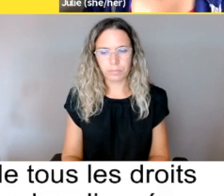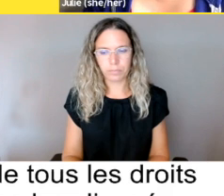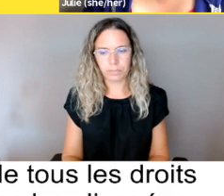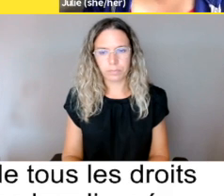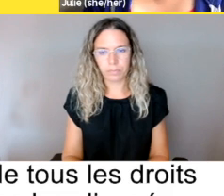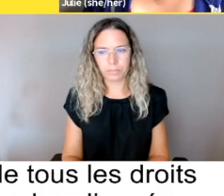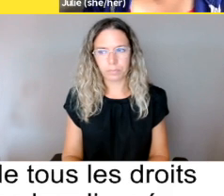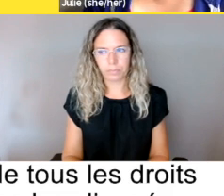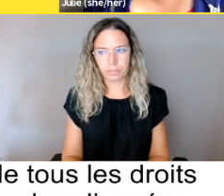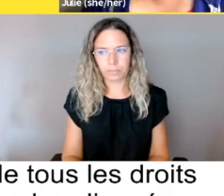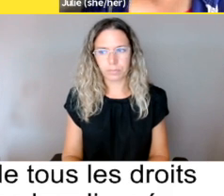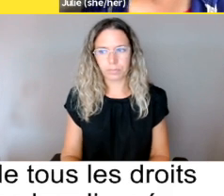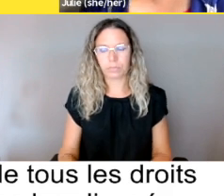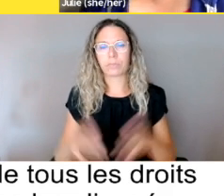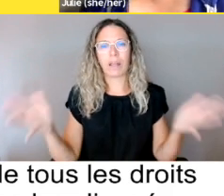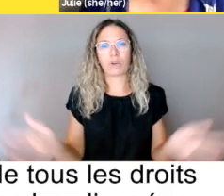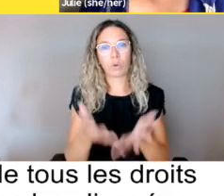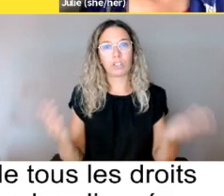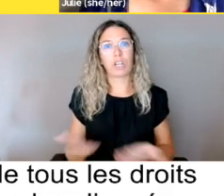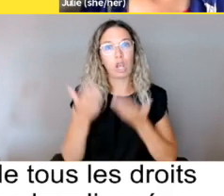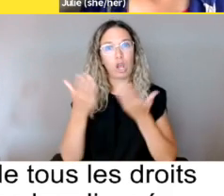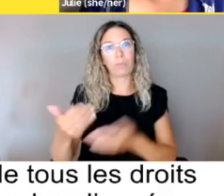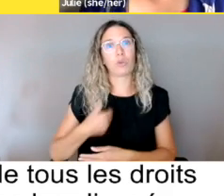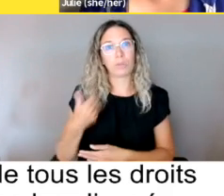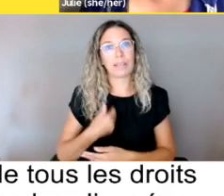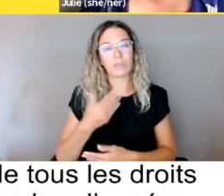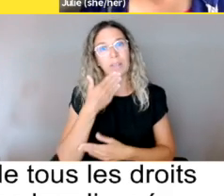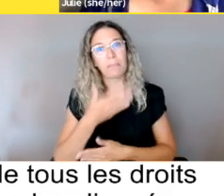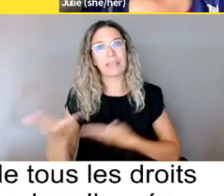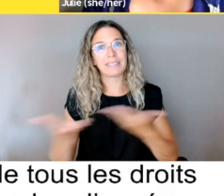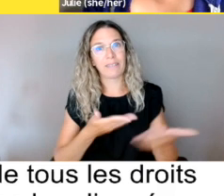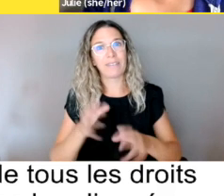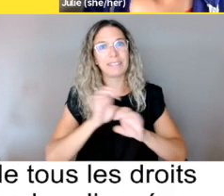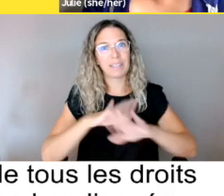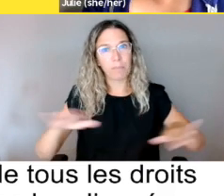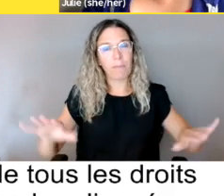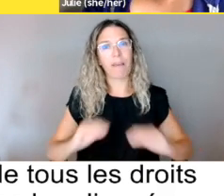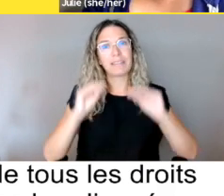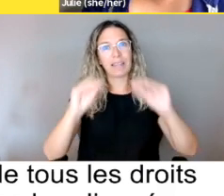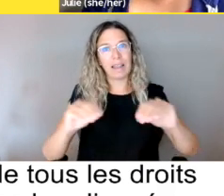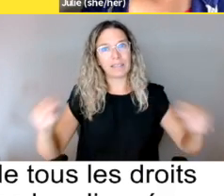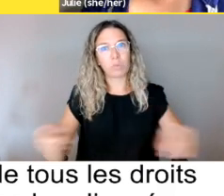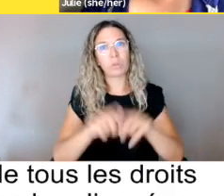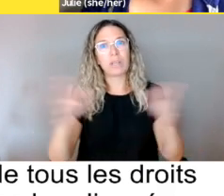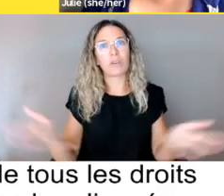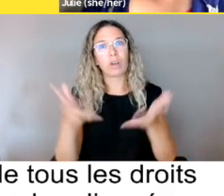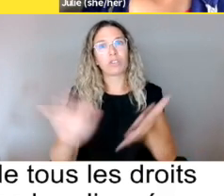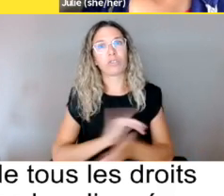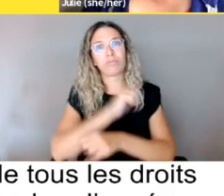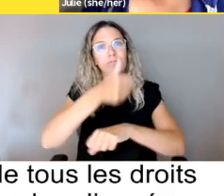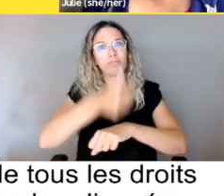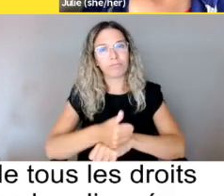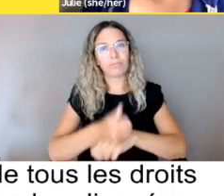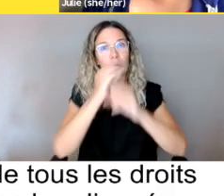C'est ça. Et encourager l'offre et l'utilisation de ces biens, des services, équipements et installations et encourager l'incorporation de la